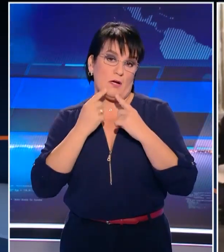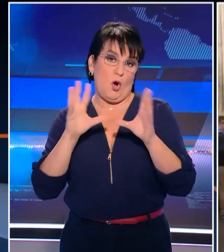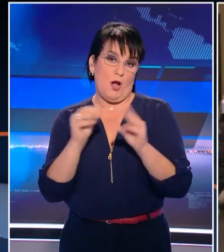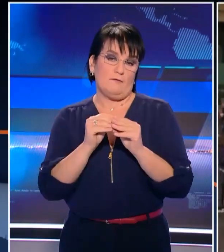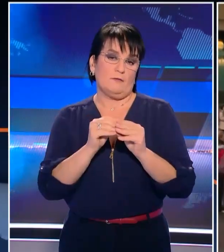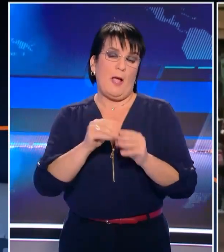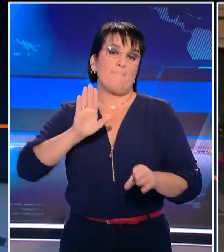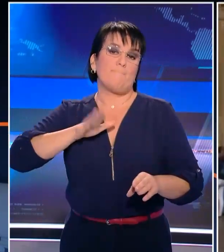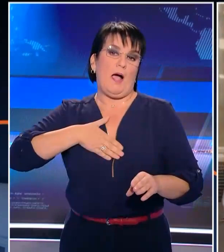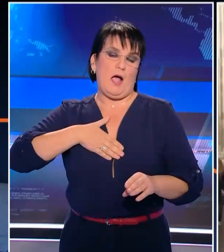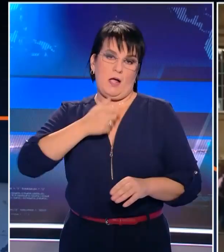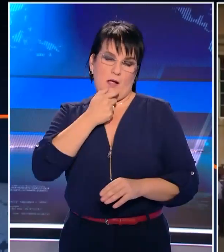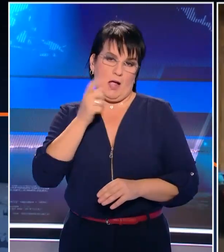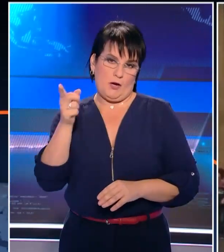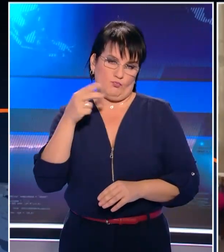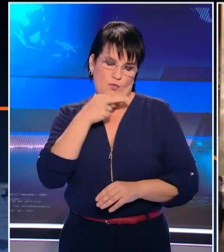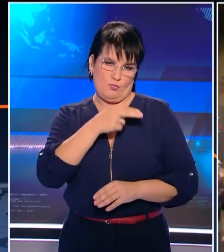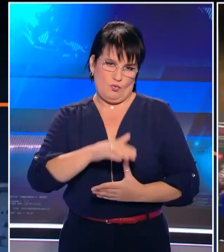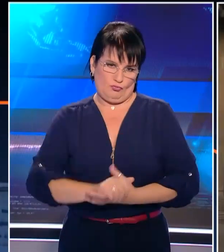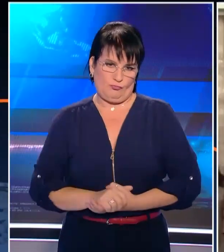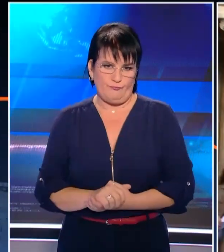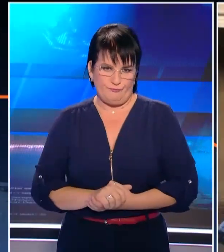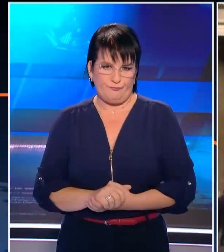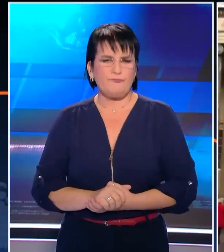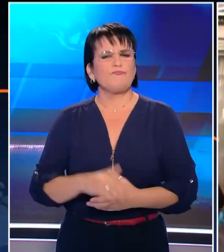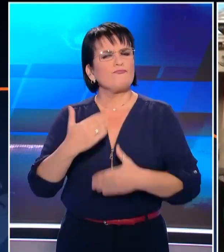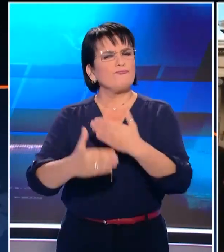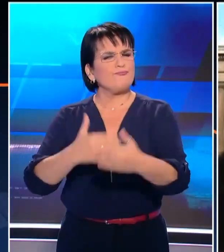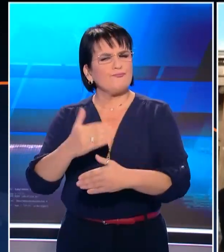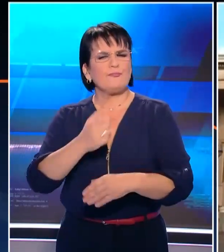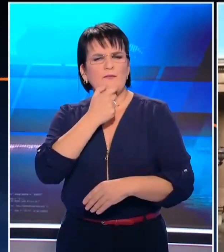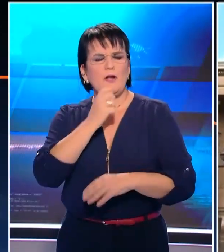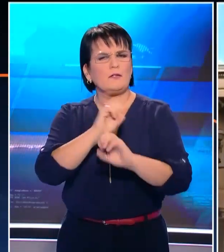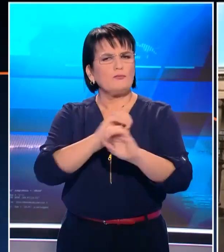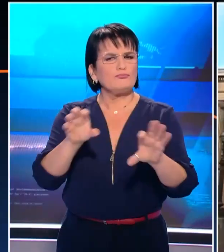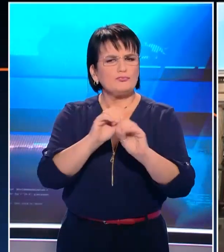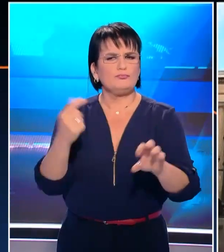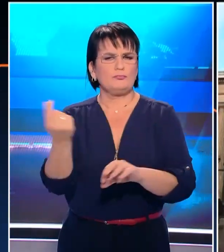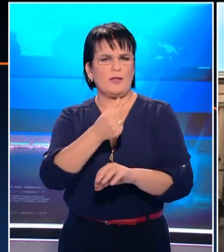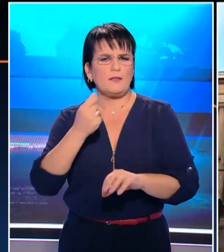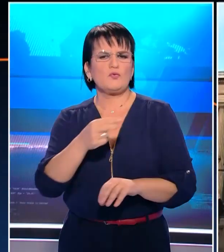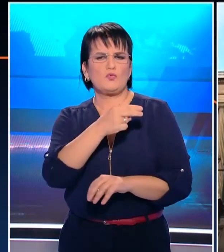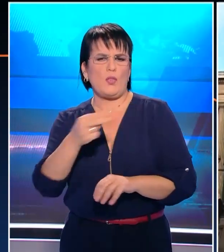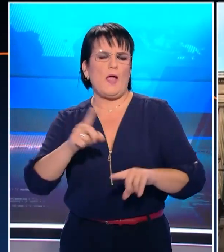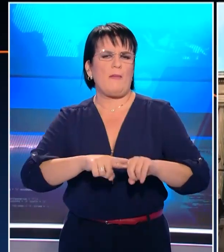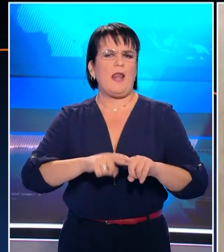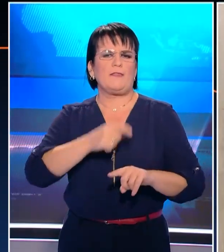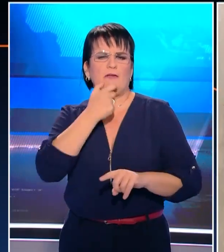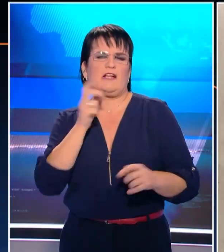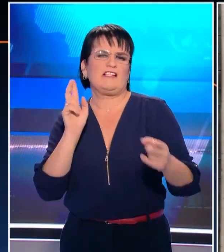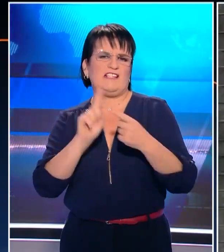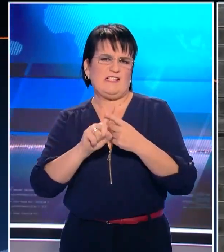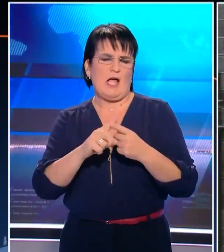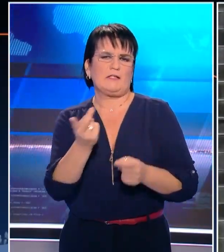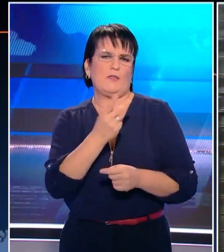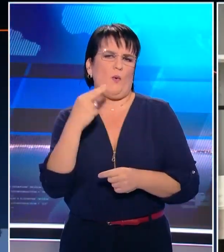Στα πρώτα θέματα της βρετανικής επικαιρότητας εξακολουθεί να είναι για δεύτερη μέρα το διπλωματικό επεισόδιο Ελλάδας-Βρετανίας μετά την